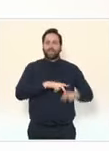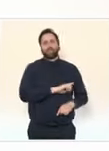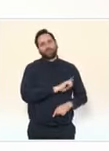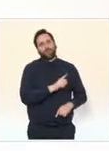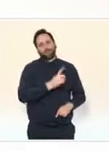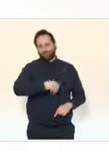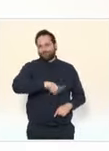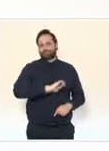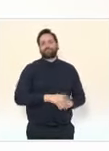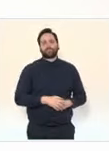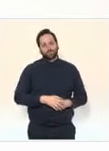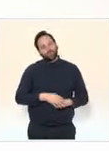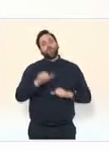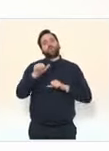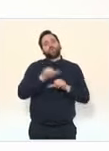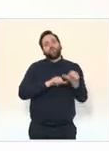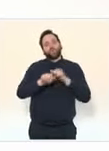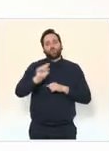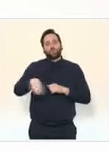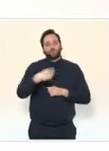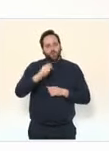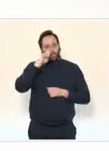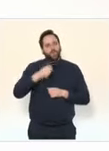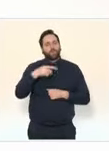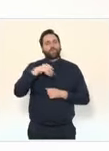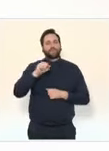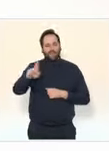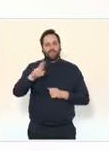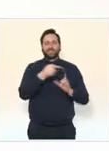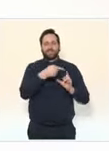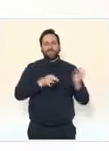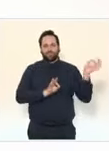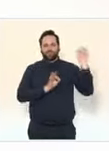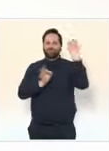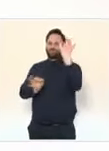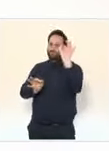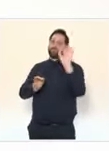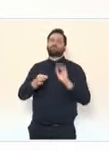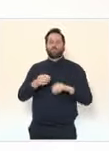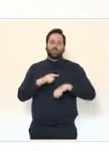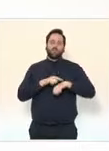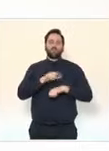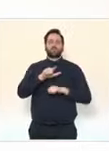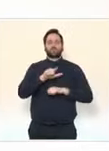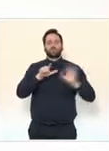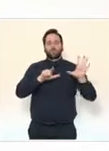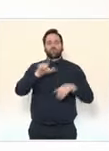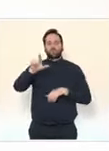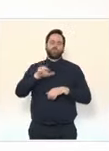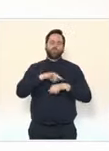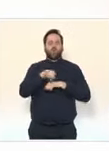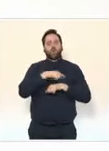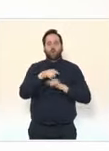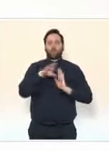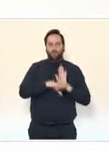négatif de moins de 72 heures et s'engager à leur arrivée en France à s'isoler pendant 7 jours. Mais